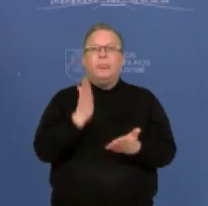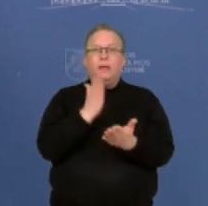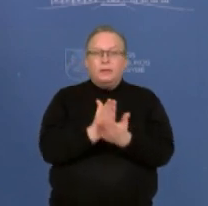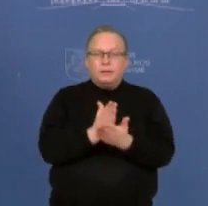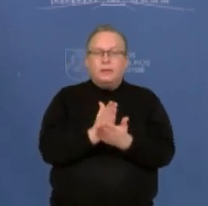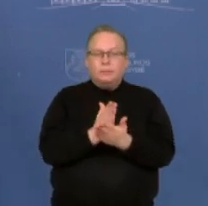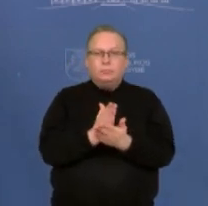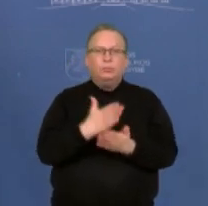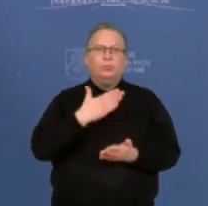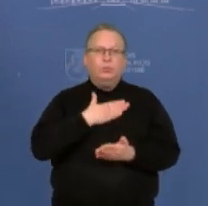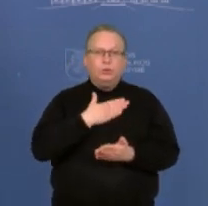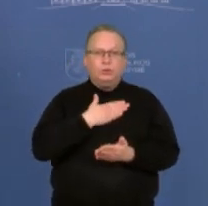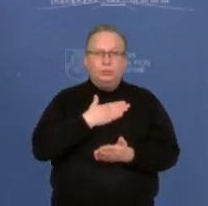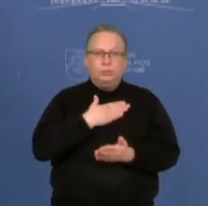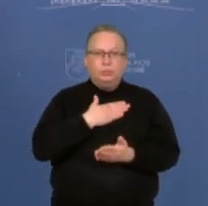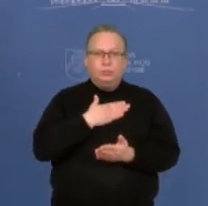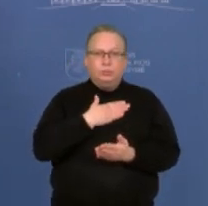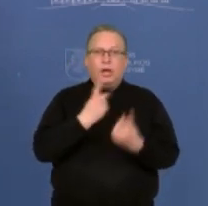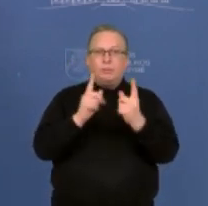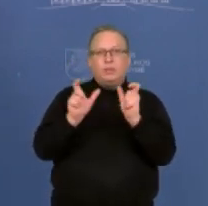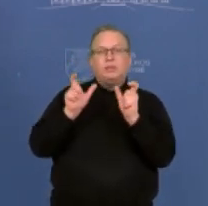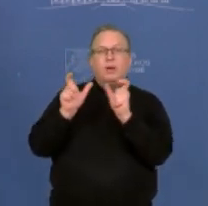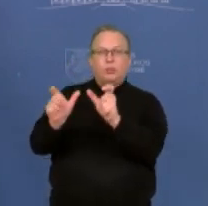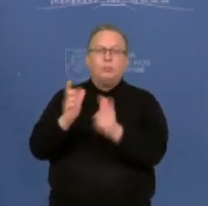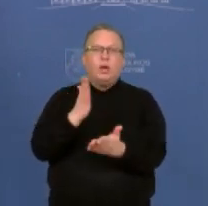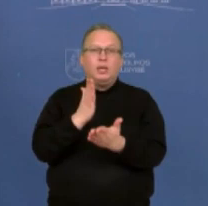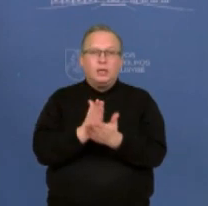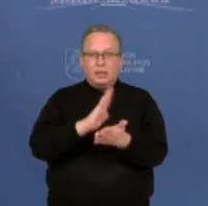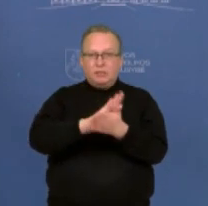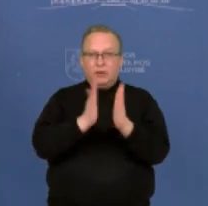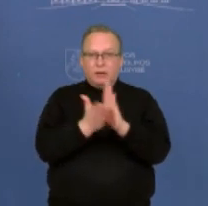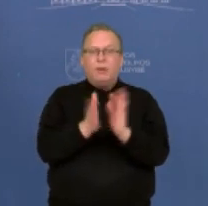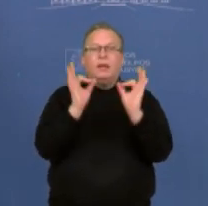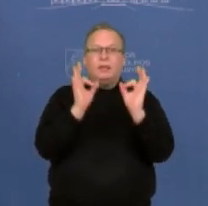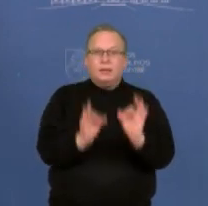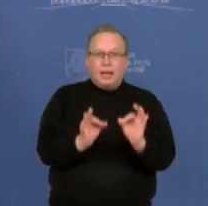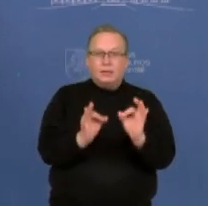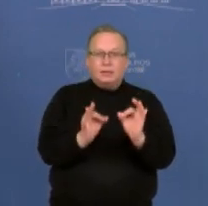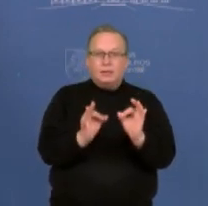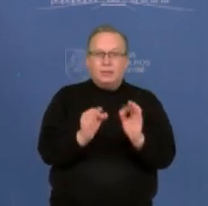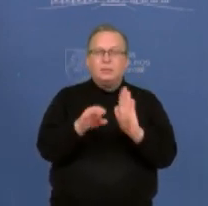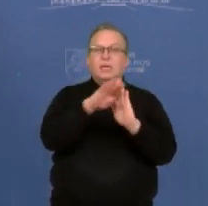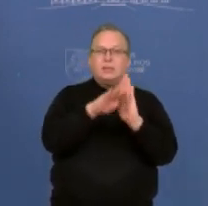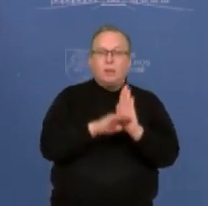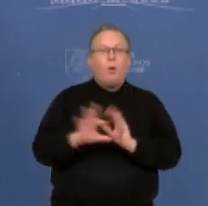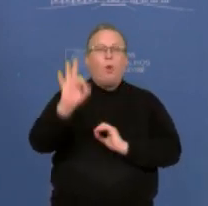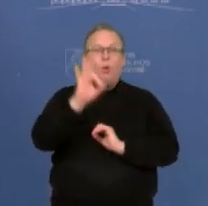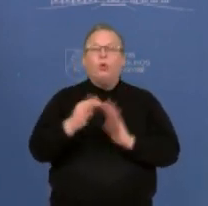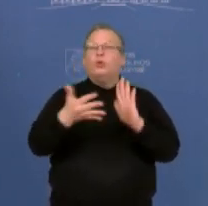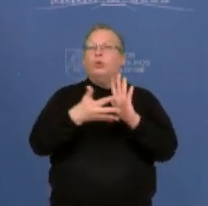nacionalinį sankcijų režimas, kūrimas režimas teisinė bazė, be dėl tolesnių